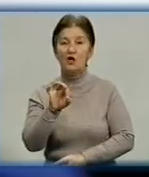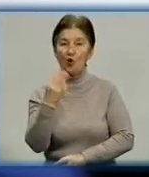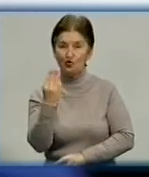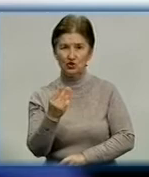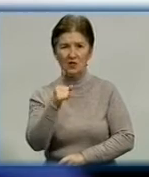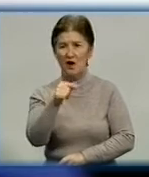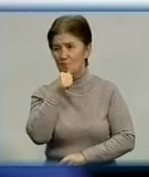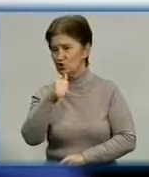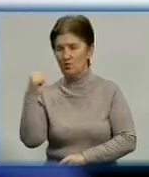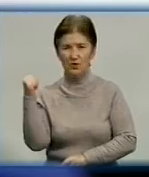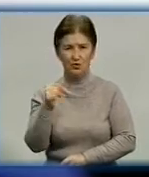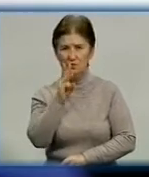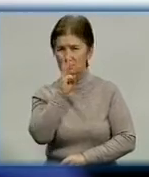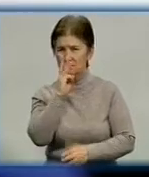жодної копійки легального доходу.